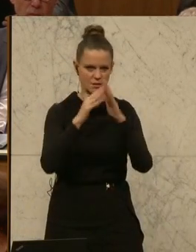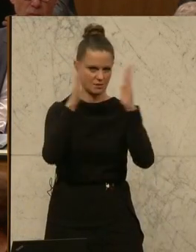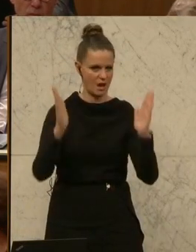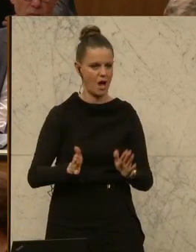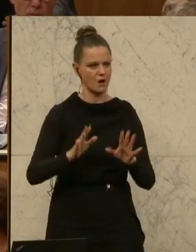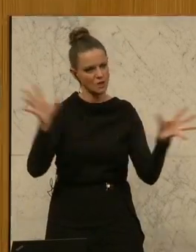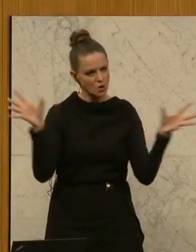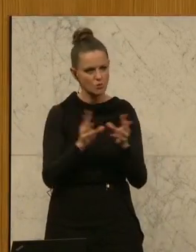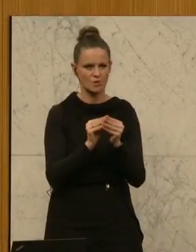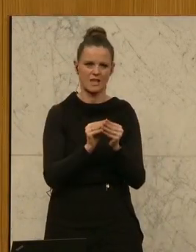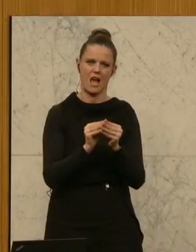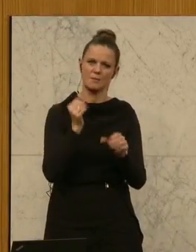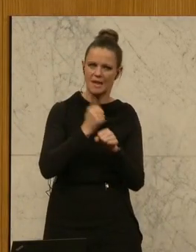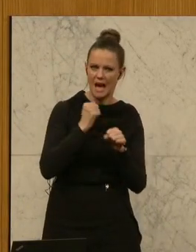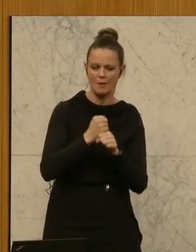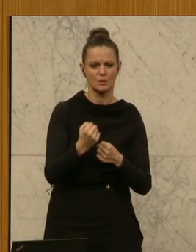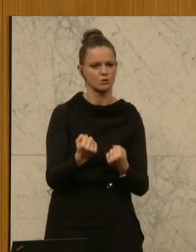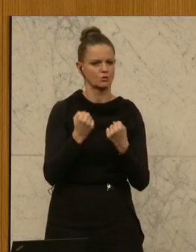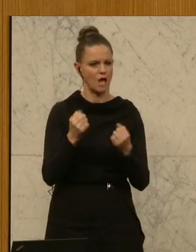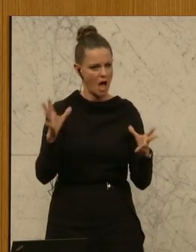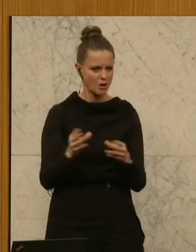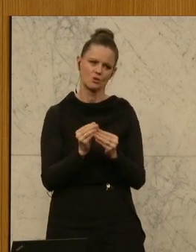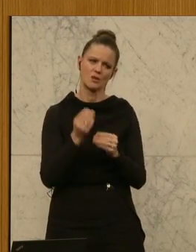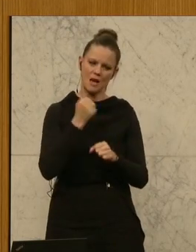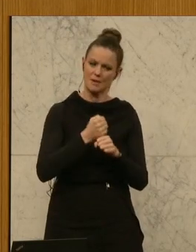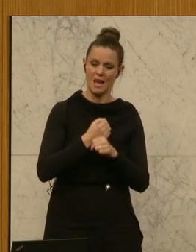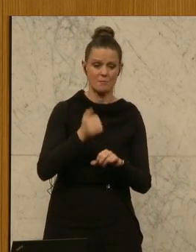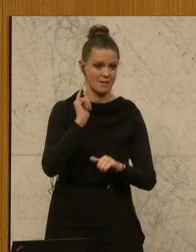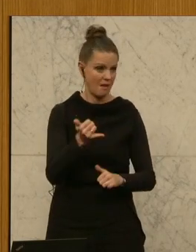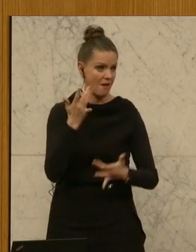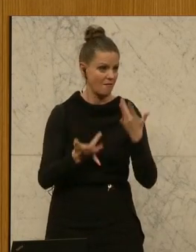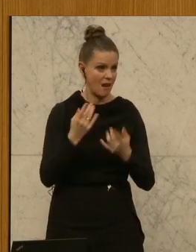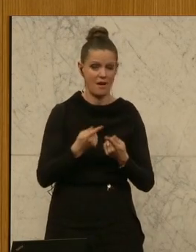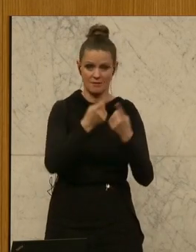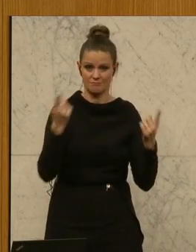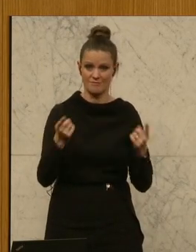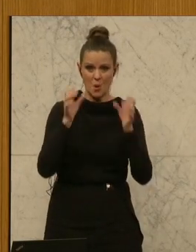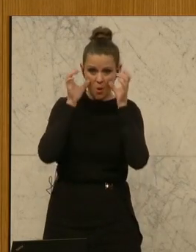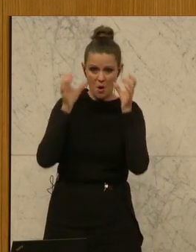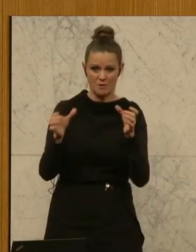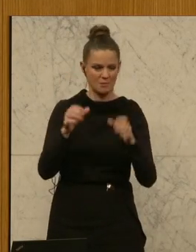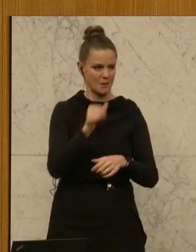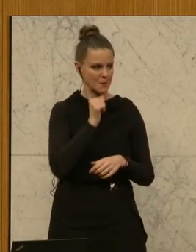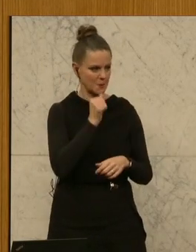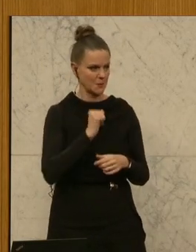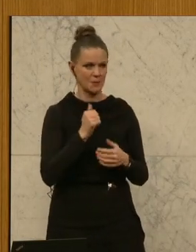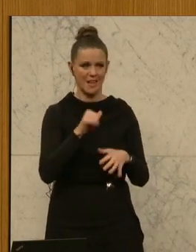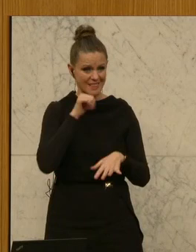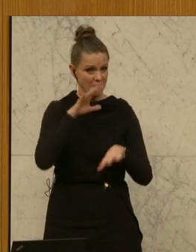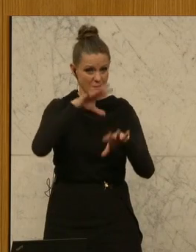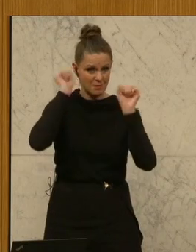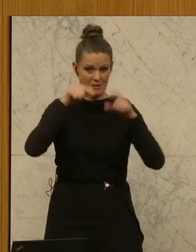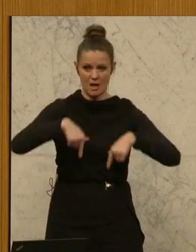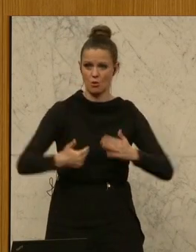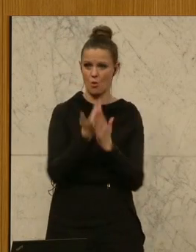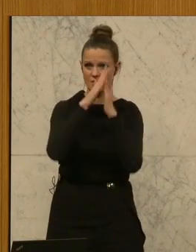ein gemeinsames Miteinander, ein starkes Miteinander. Ja, vielleicht haben es ihr vor der ÖVP und vor den Grünen, die es noch nicht mitkriegt, hier im